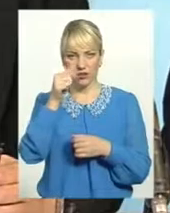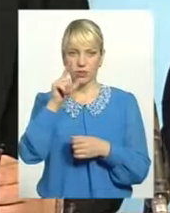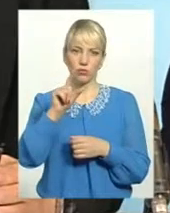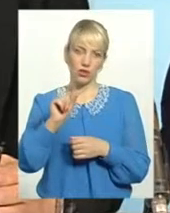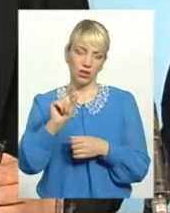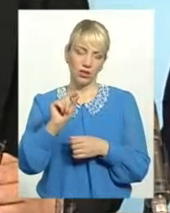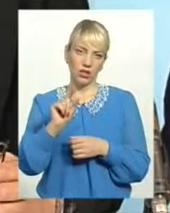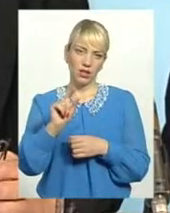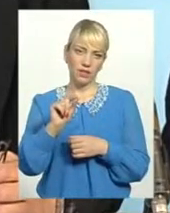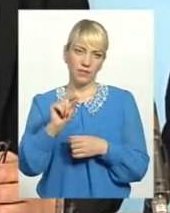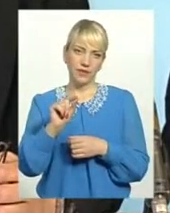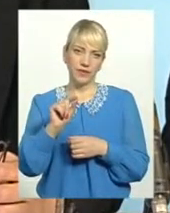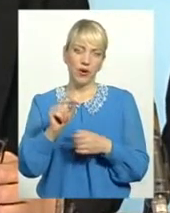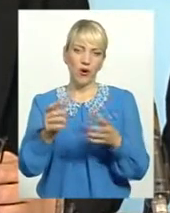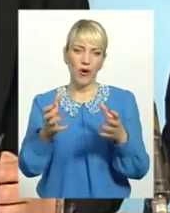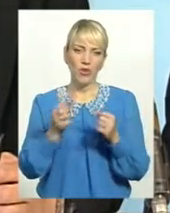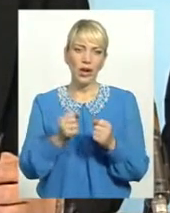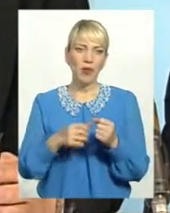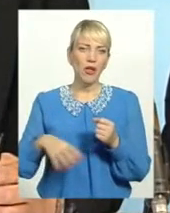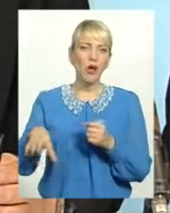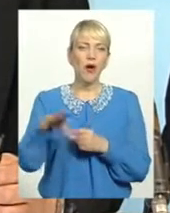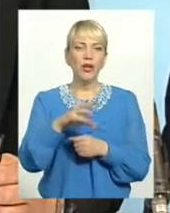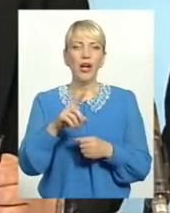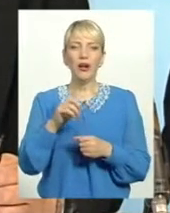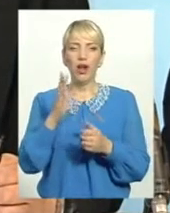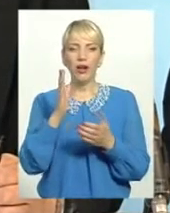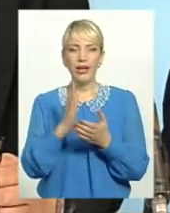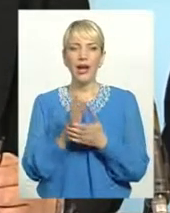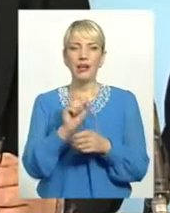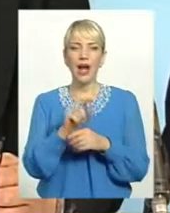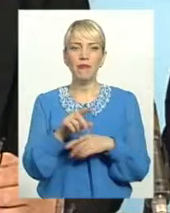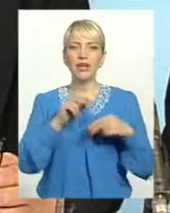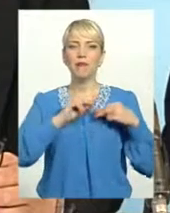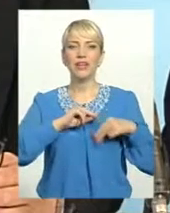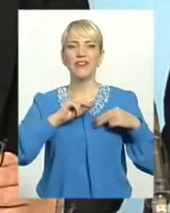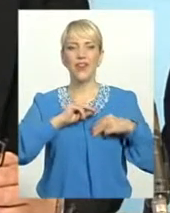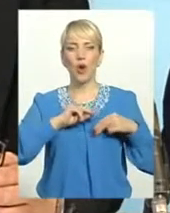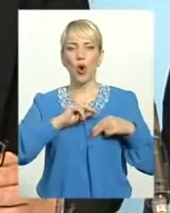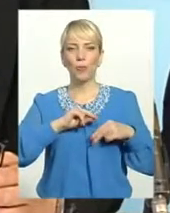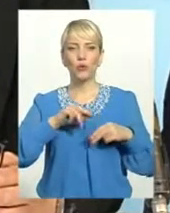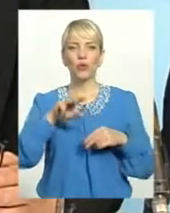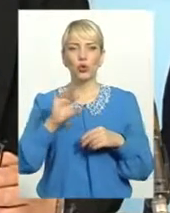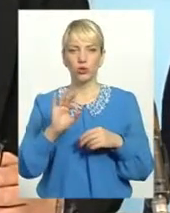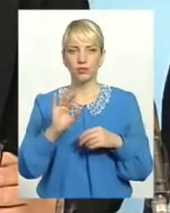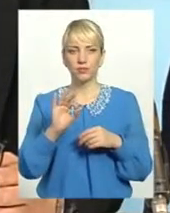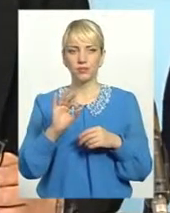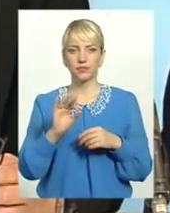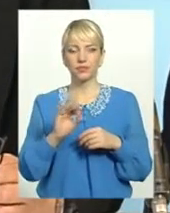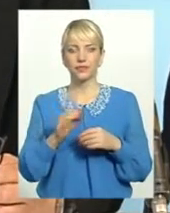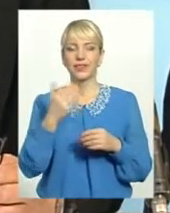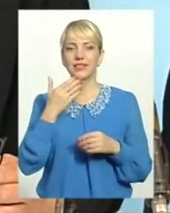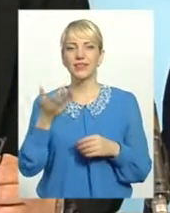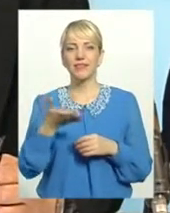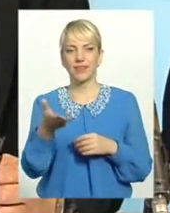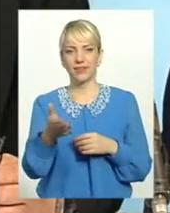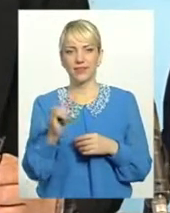понеділка або вихідні дні, отримають всі, хто є найманим працівником в переважній більшості, то звіт і